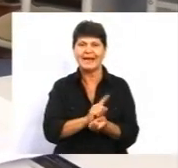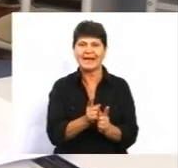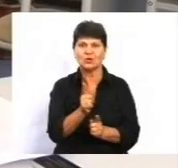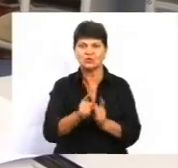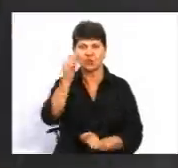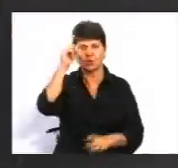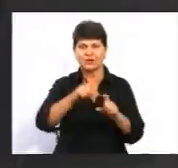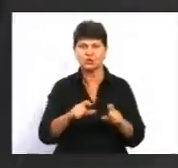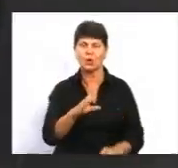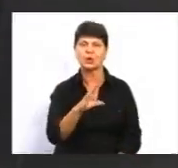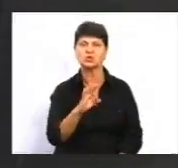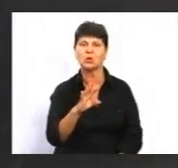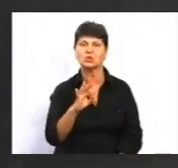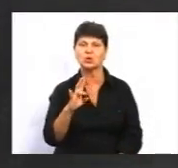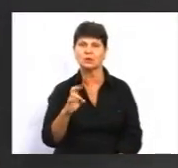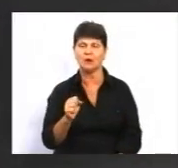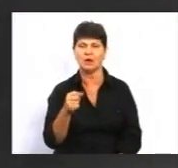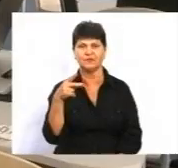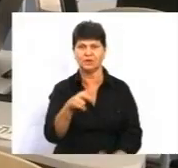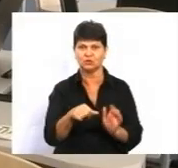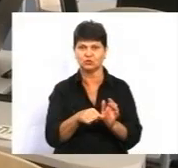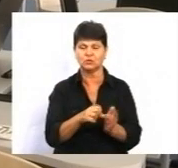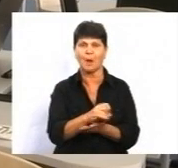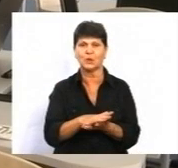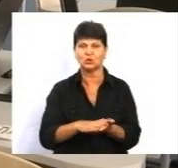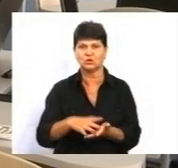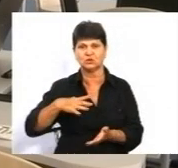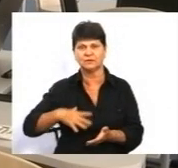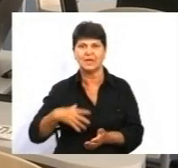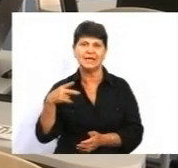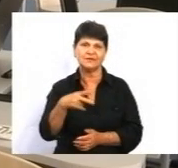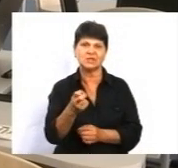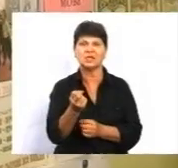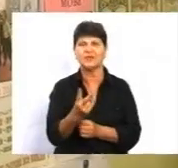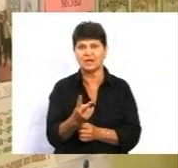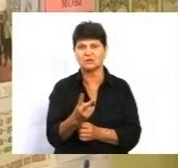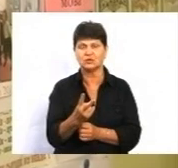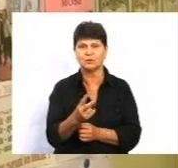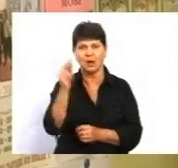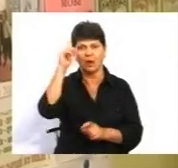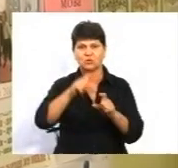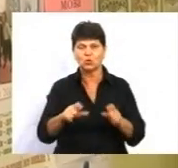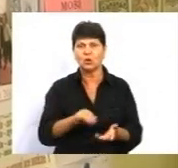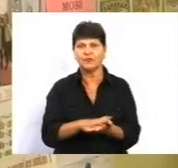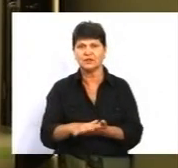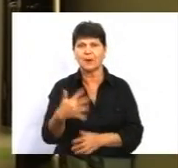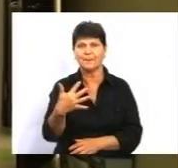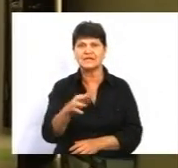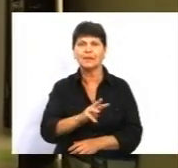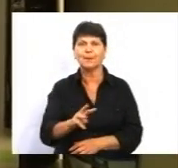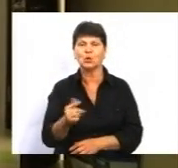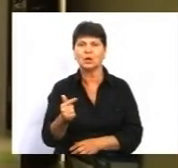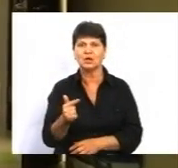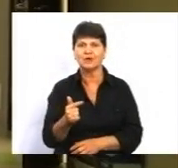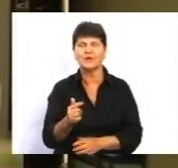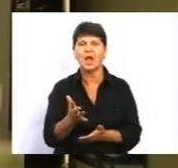Сосунці розпочали 2006-го, але продовжити її довелося 2012-го. На школу витратили 50 мільйонів гривень з фонду